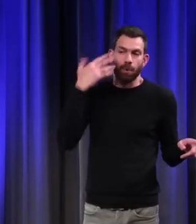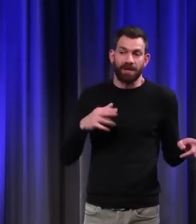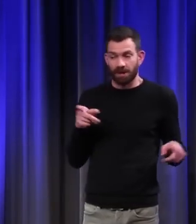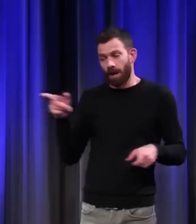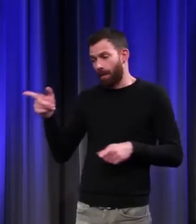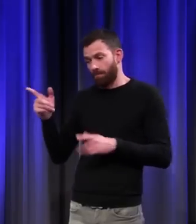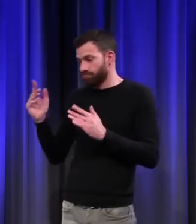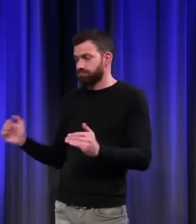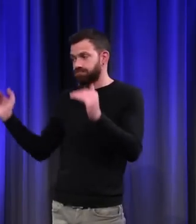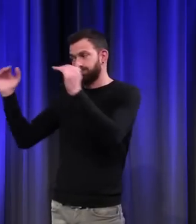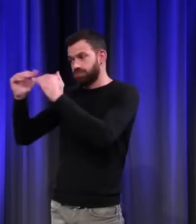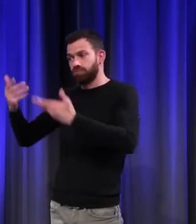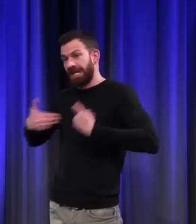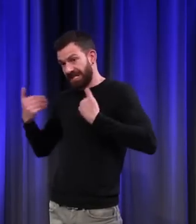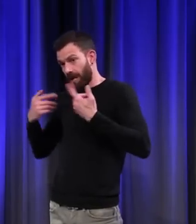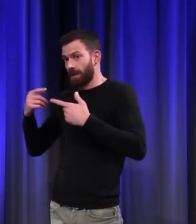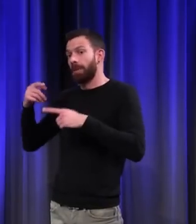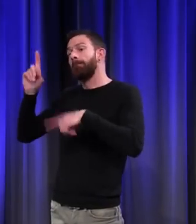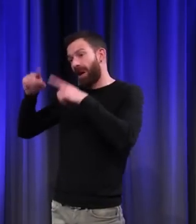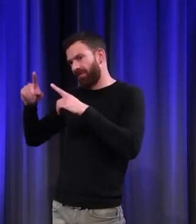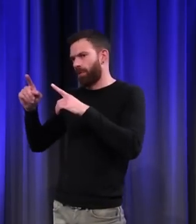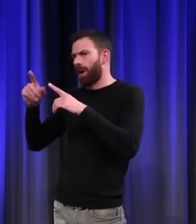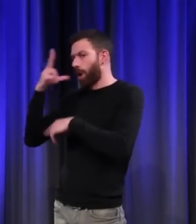singes, et même parfois avant les grands singes.